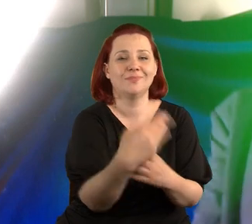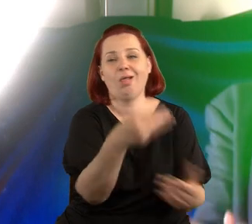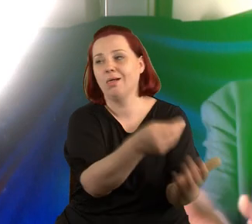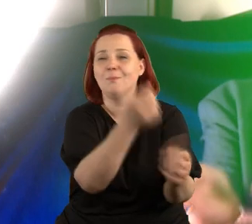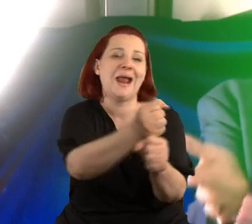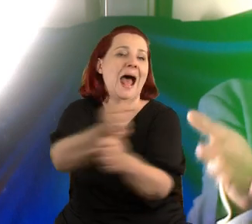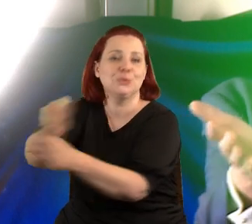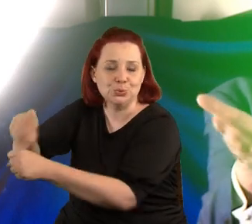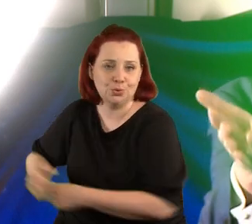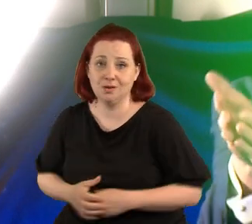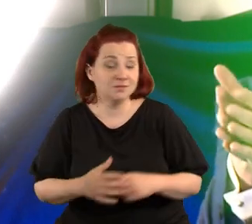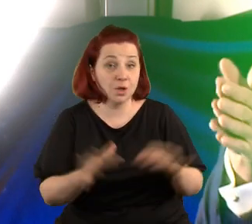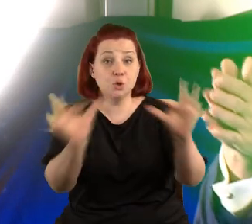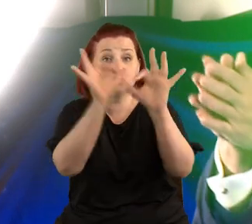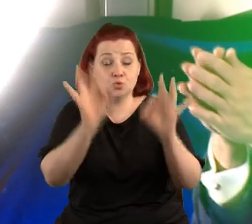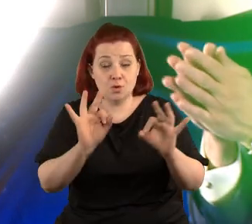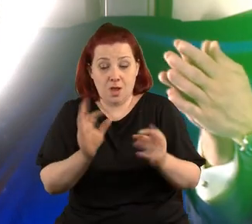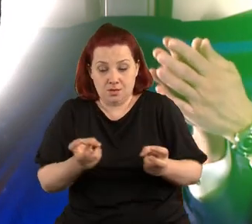rodzi się w połączeniu